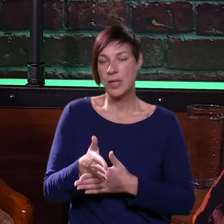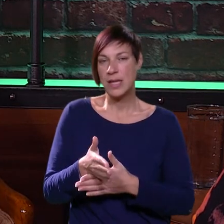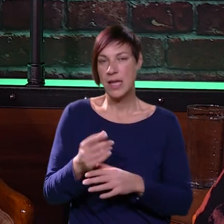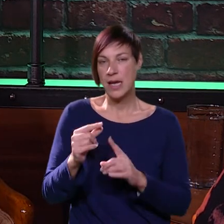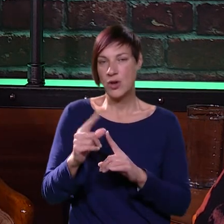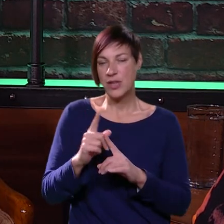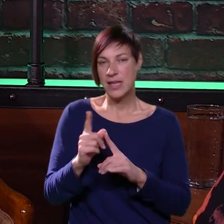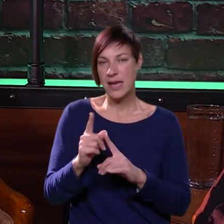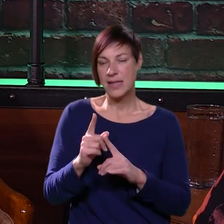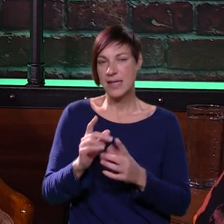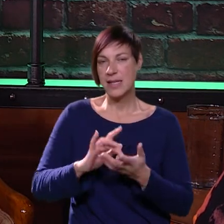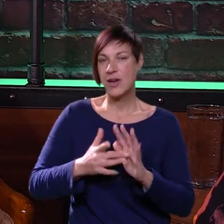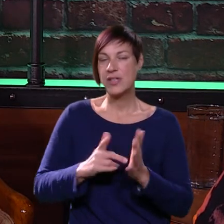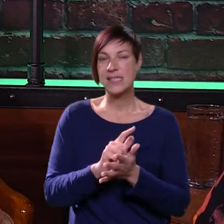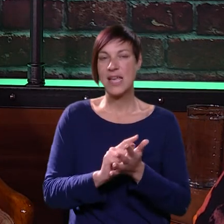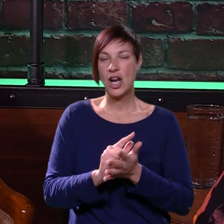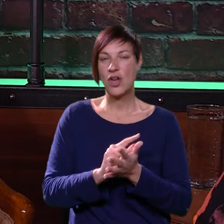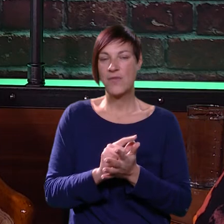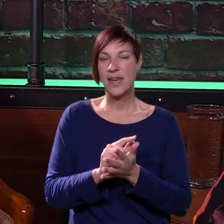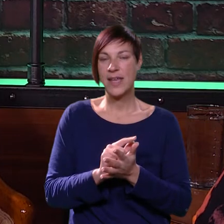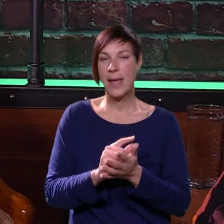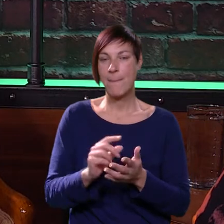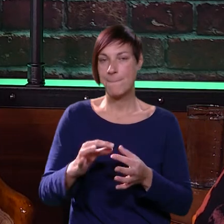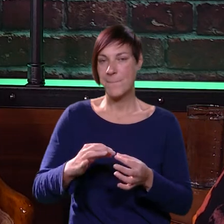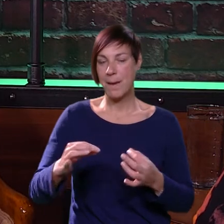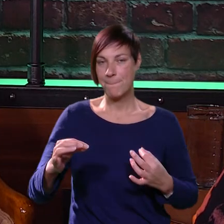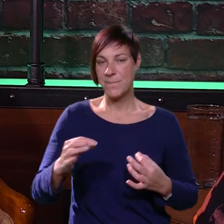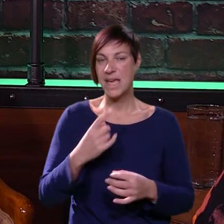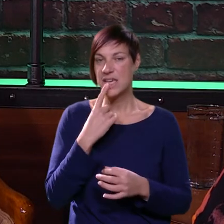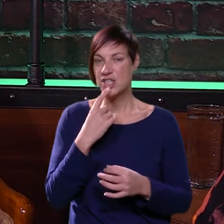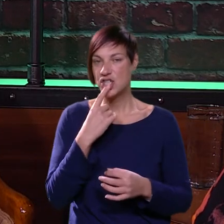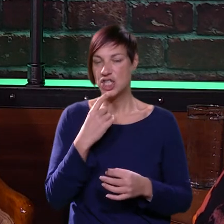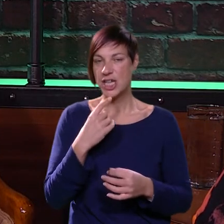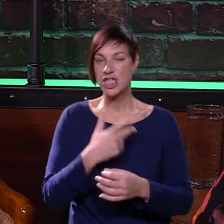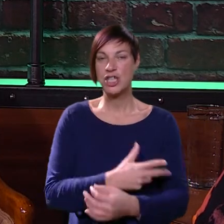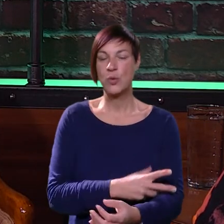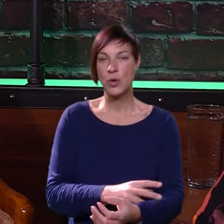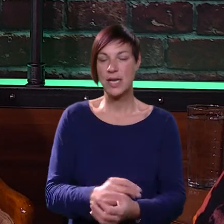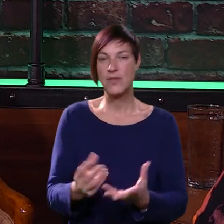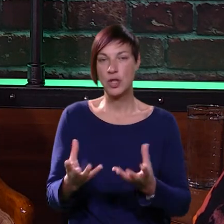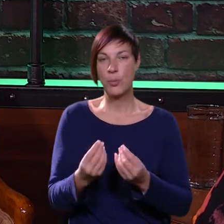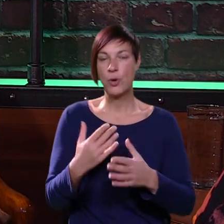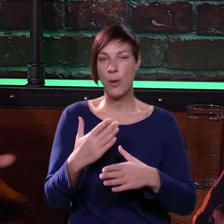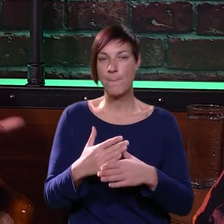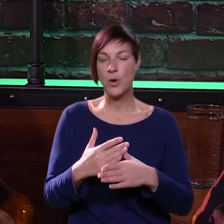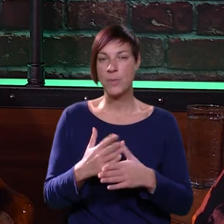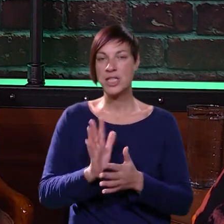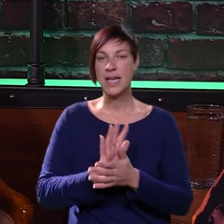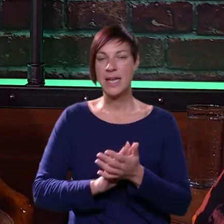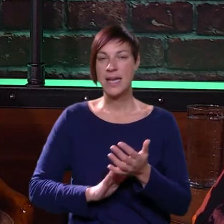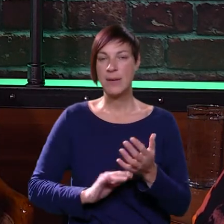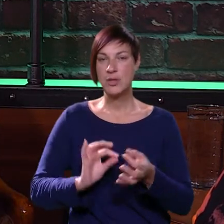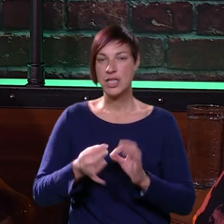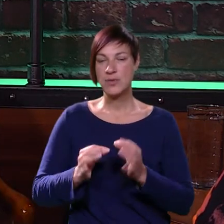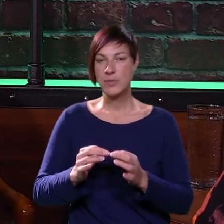malo kotitana antenica, koja nam cijelo vrijeme, neprostalno mjeri, kontinuirano šećer u krvi, to puno pomože, što na